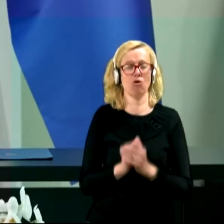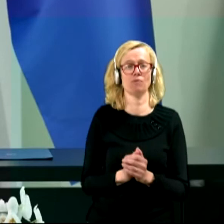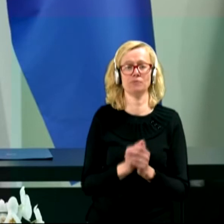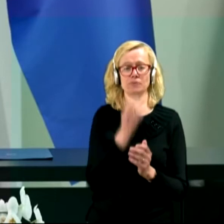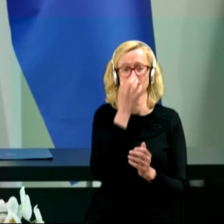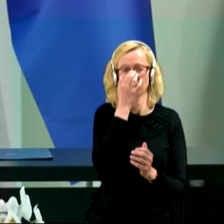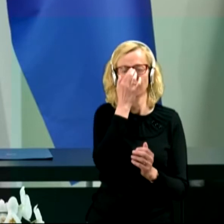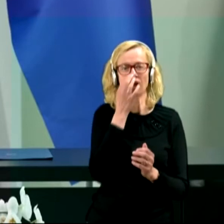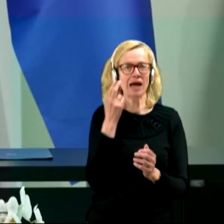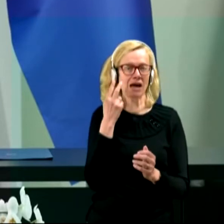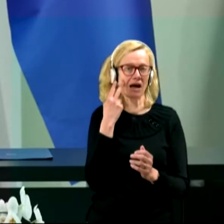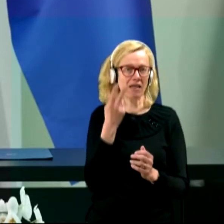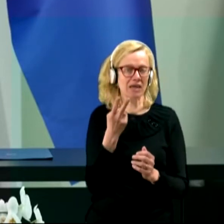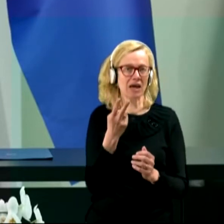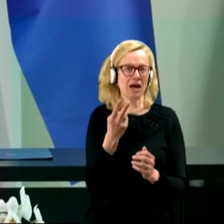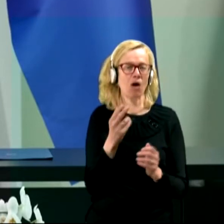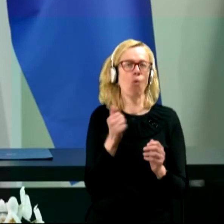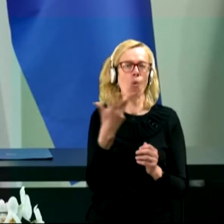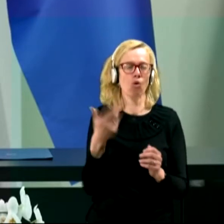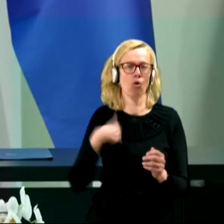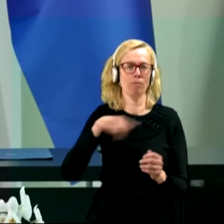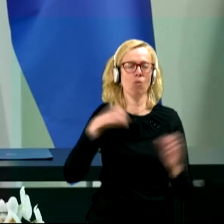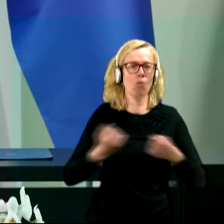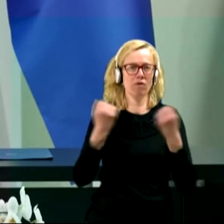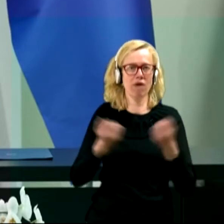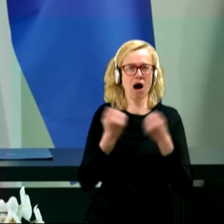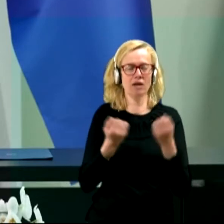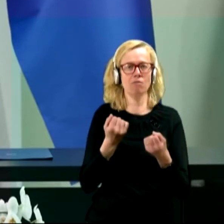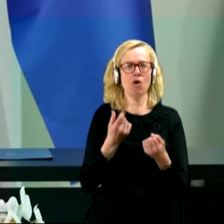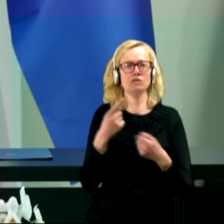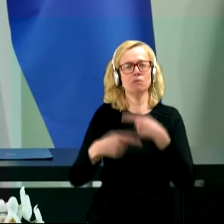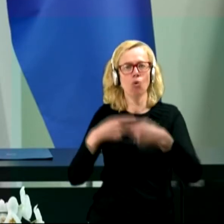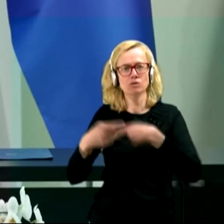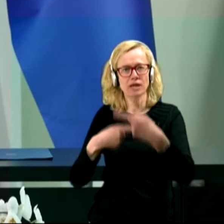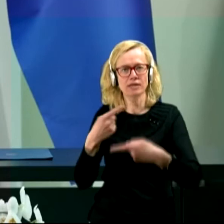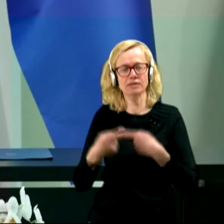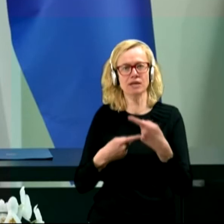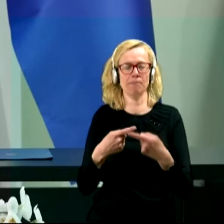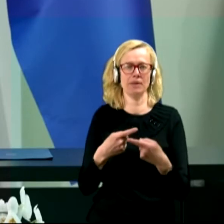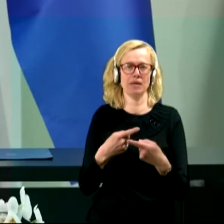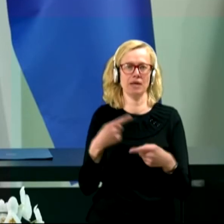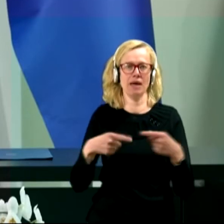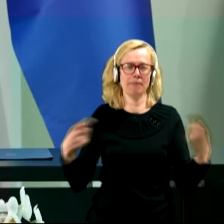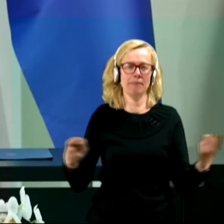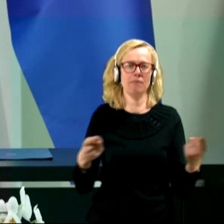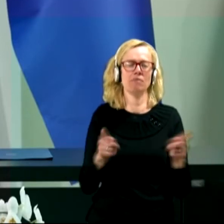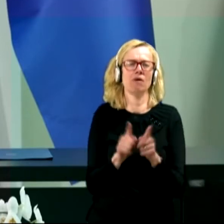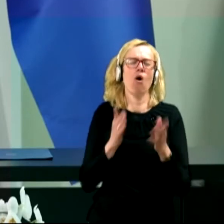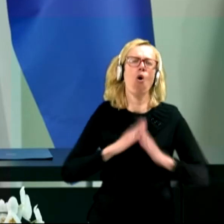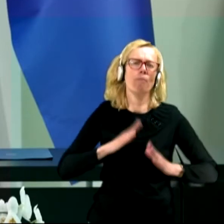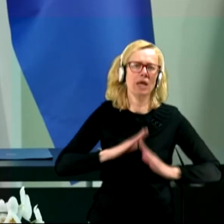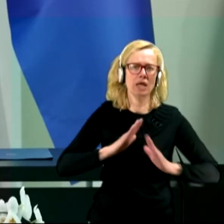Glede na to, koliko smo se ukvarjali z posledicami epidemije, omilitvami teh posledic,